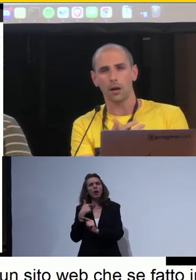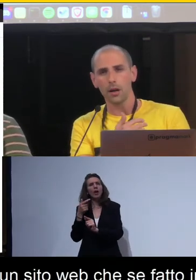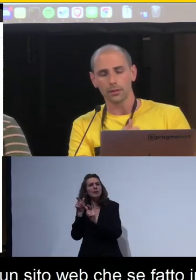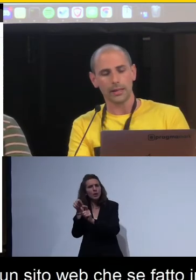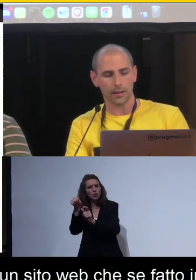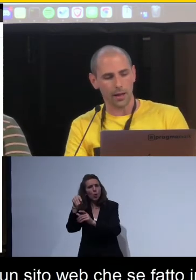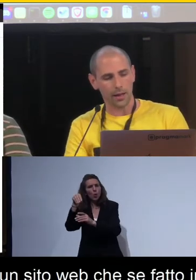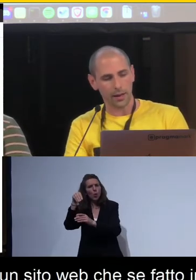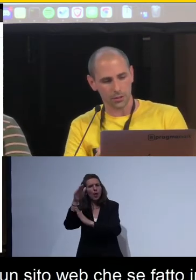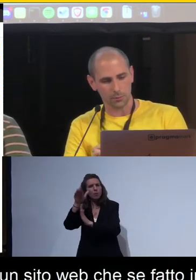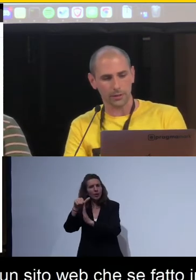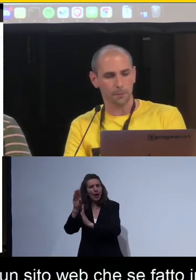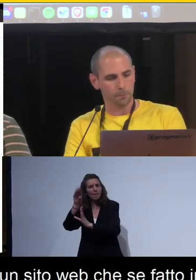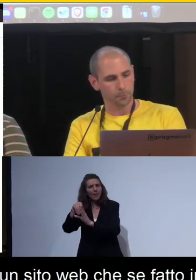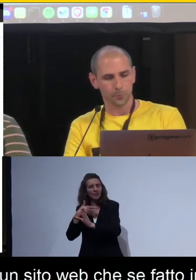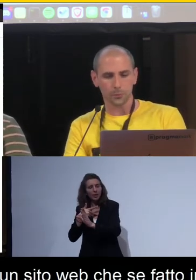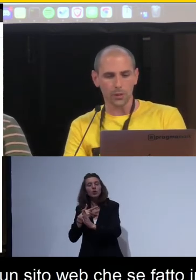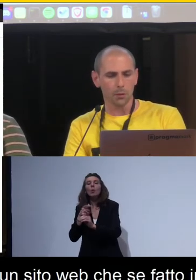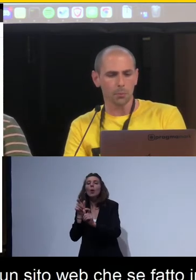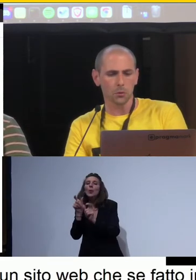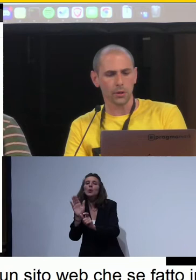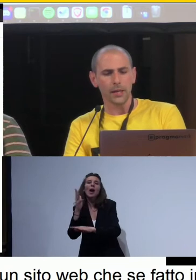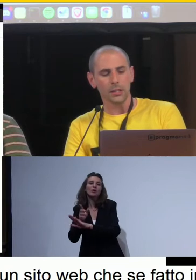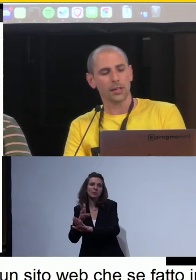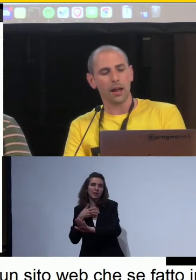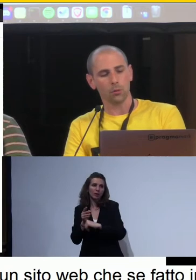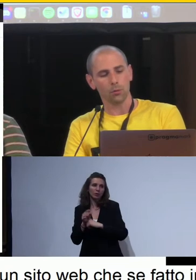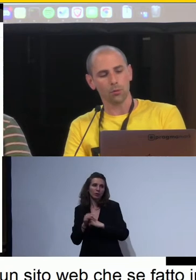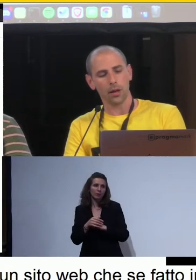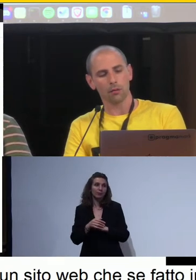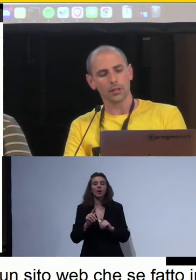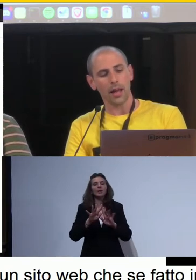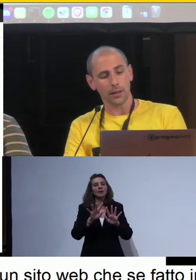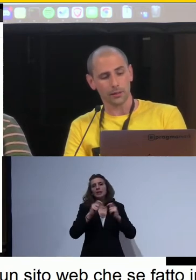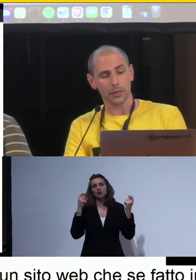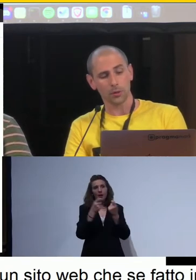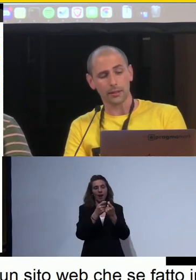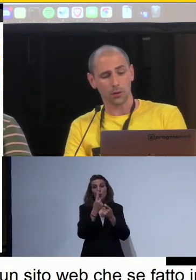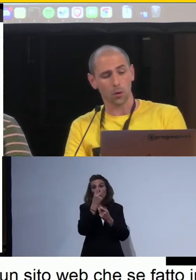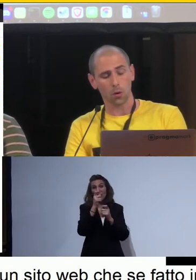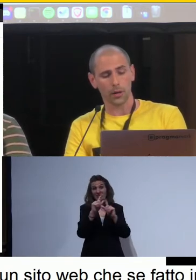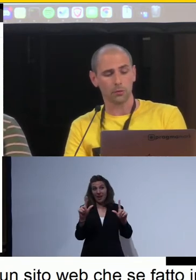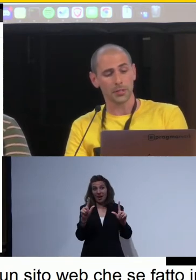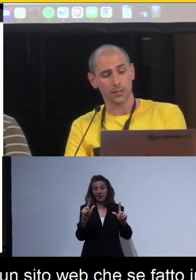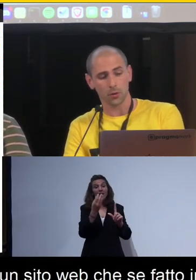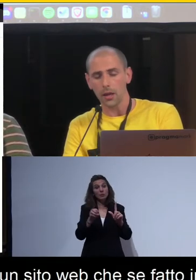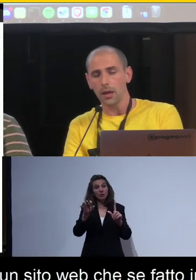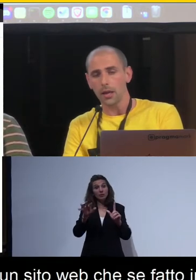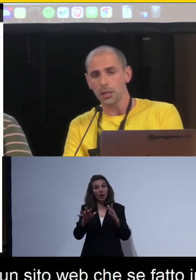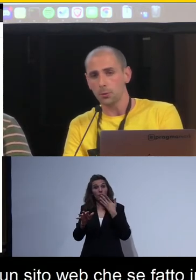programma dedicata all'accessibilità. Per cui, in generale, una slide esportata con una